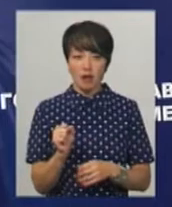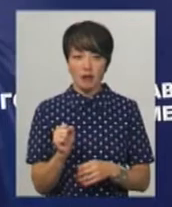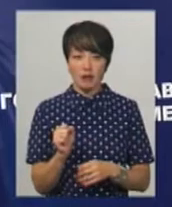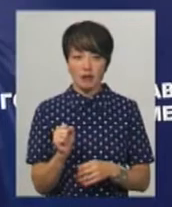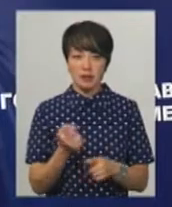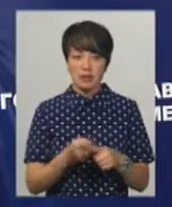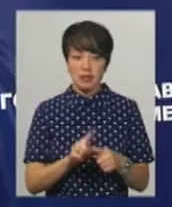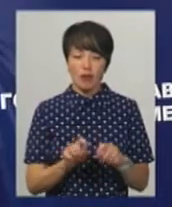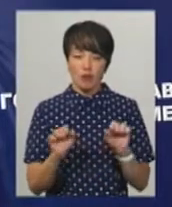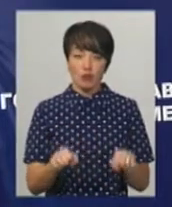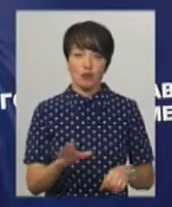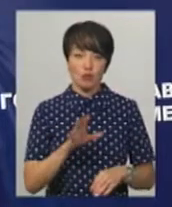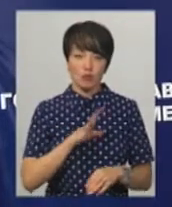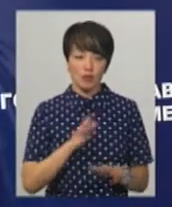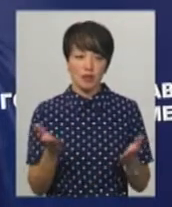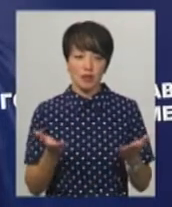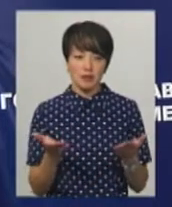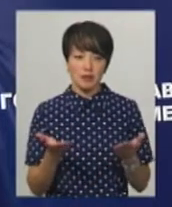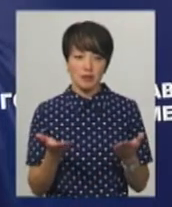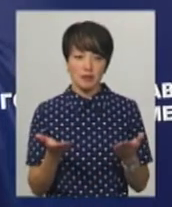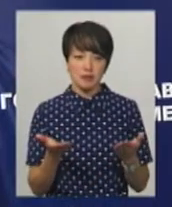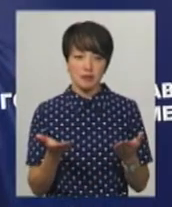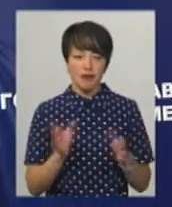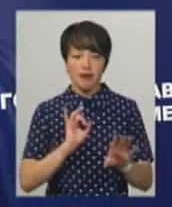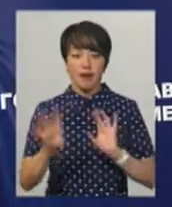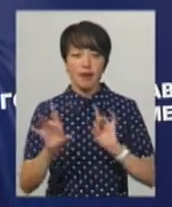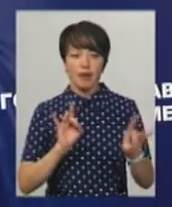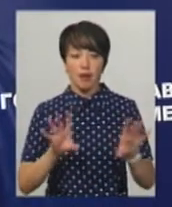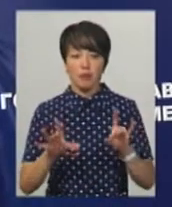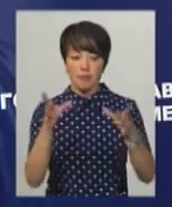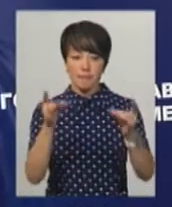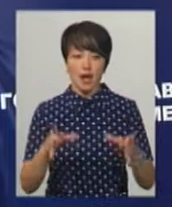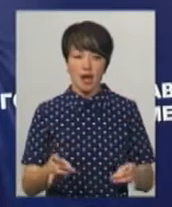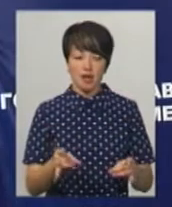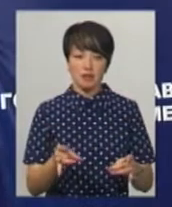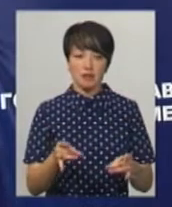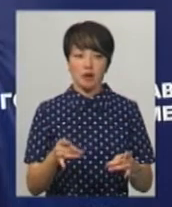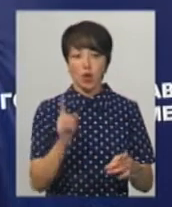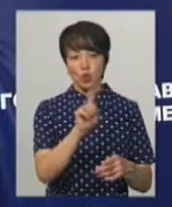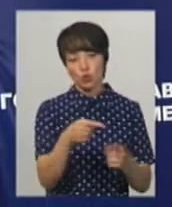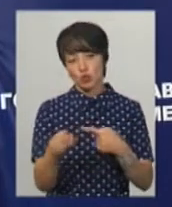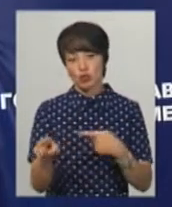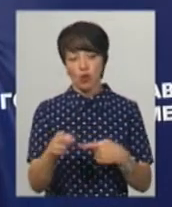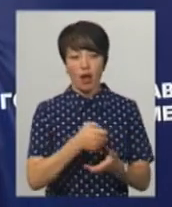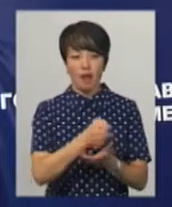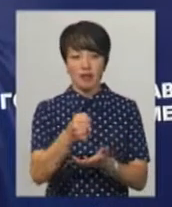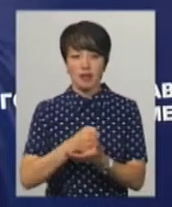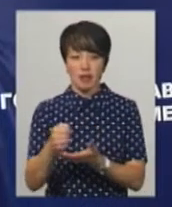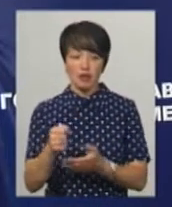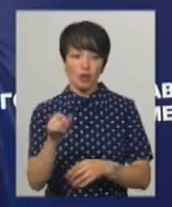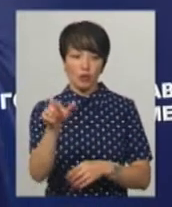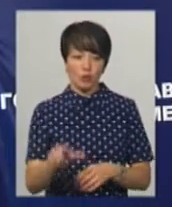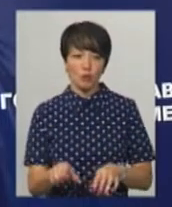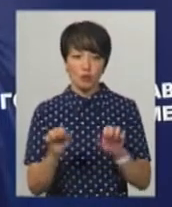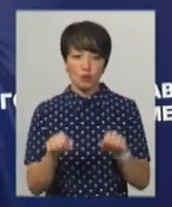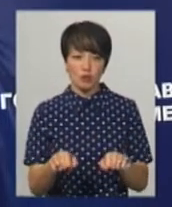Це може бути один з рекламних пакетів одного того чи іншого кандидата і стосовно громадянина